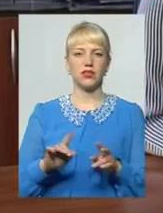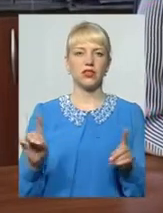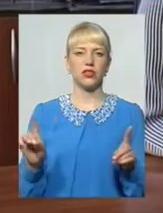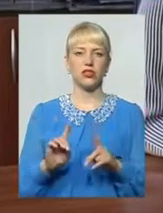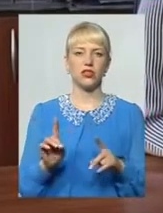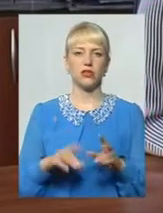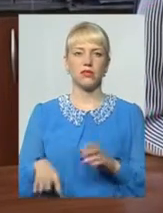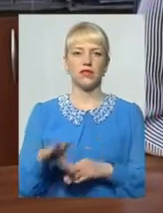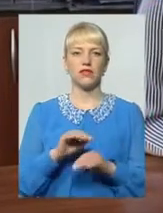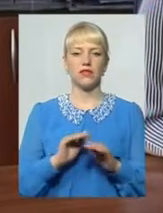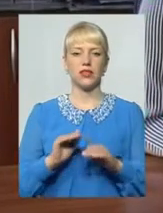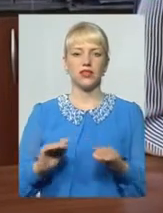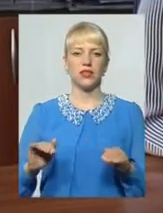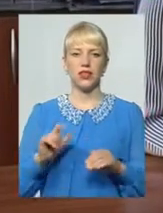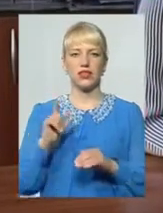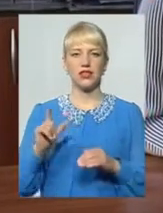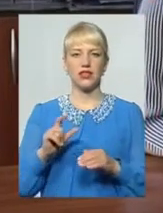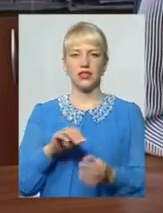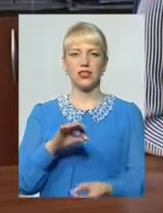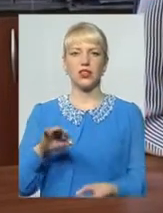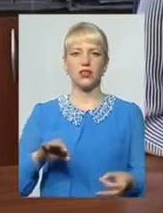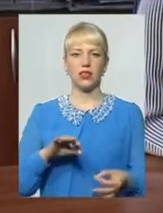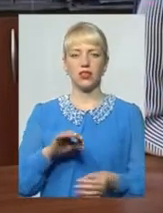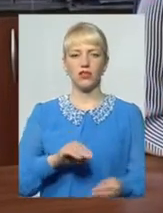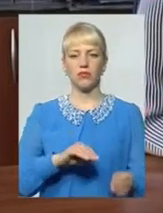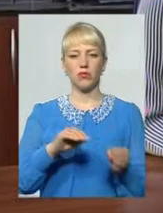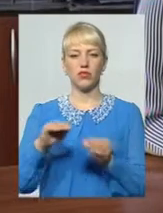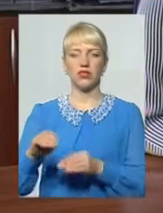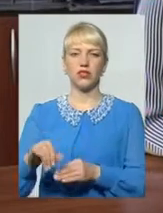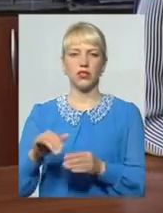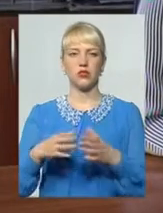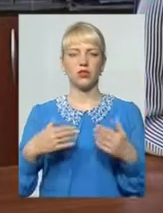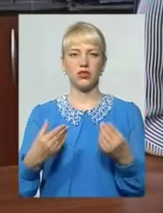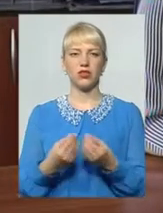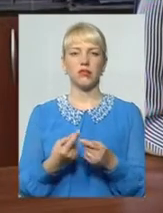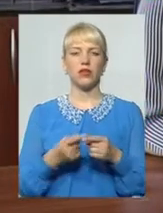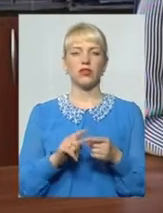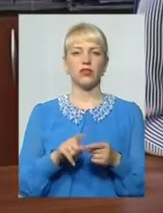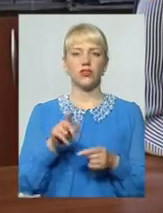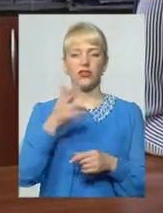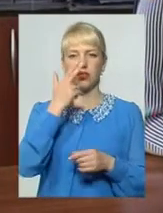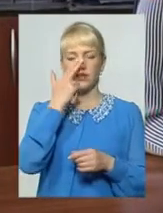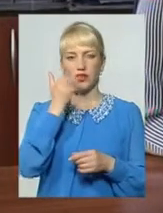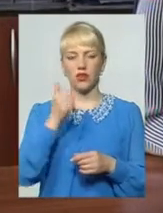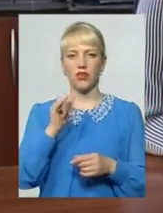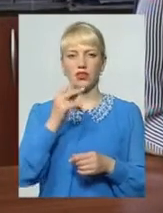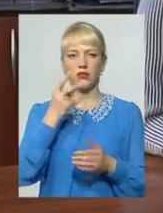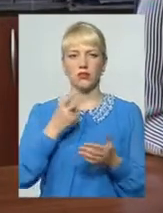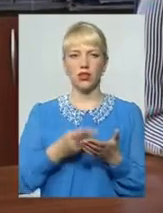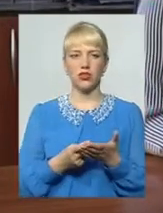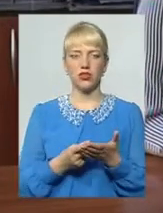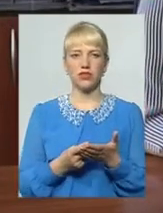всіх дітей і сиротинців помістити у сім'ї Тоді вони звикають і бачать